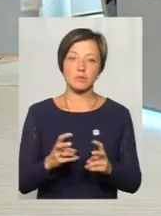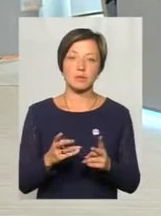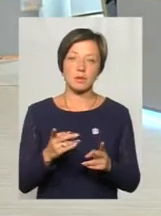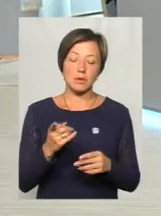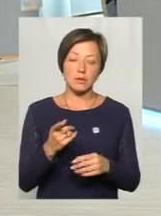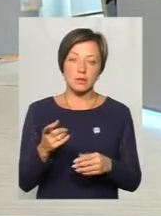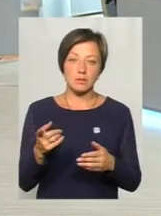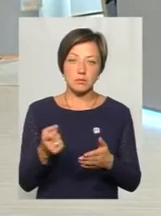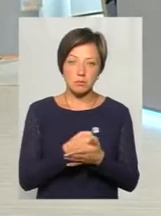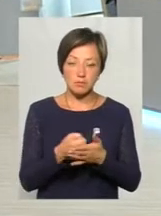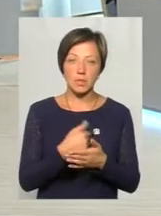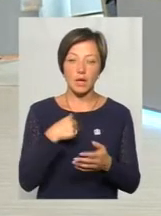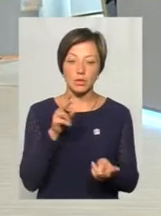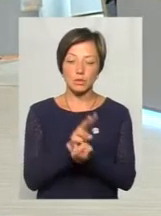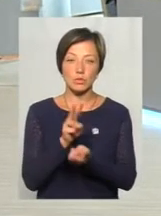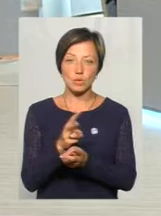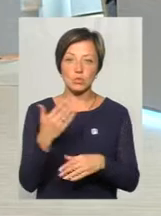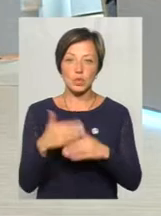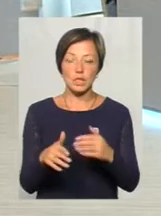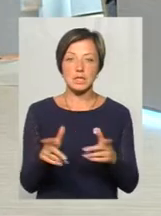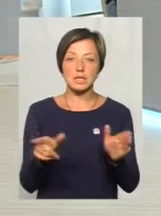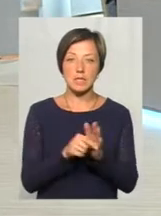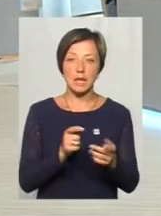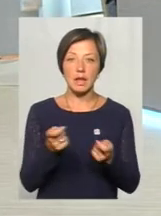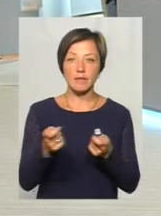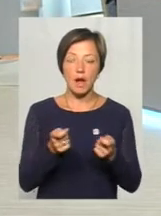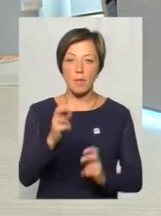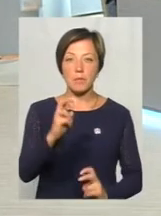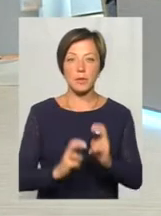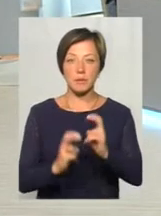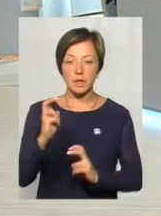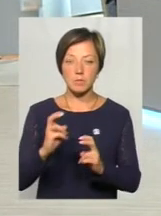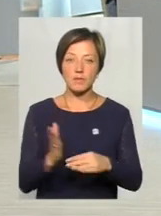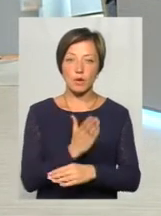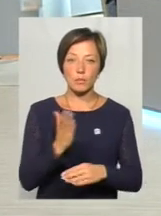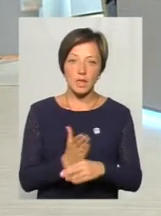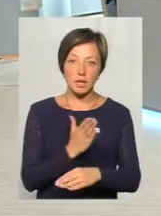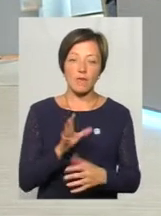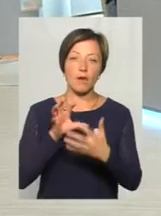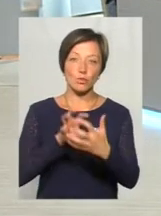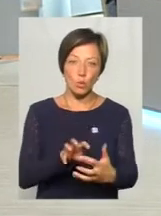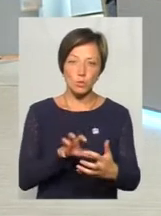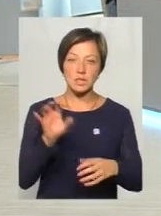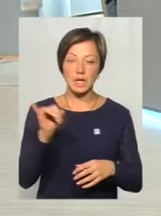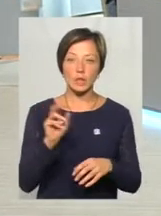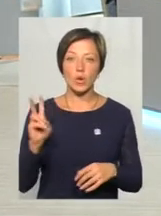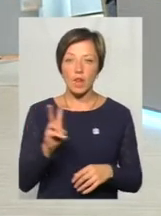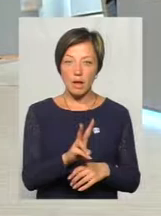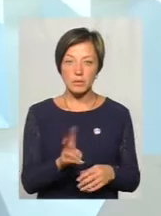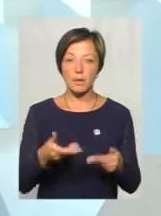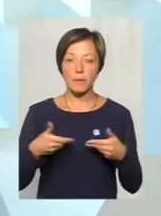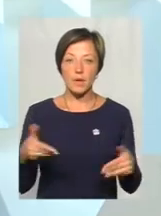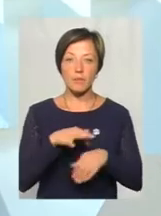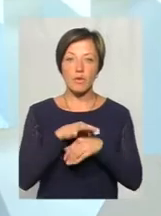Ну, я вже провів зустрічі з керівниками підприємств, виробників, і автобусів, і тролейбусів. Ми